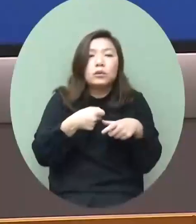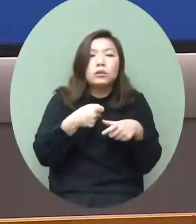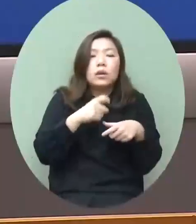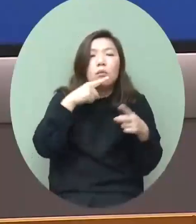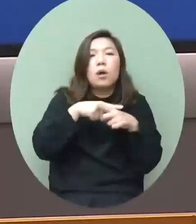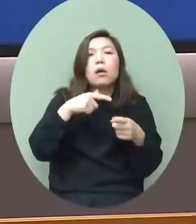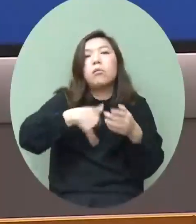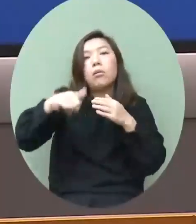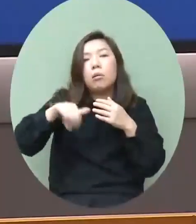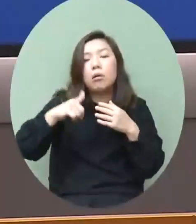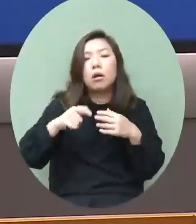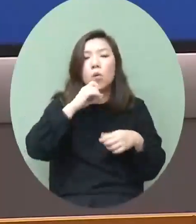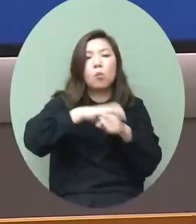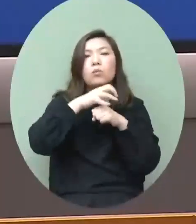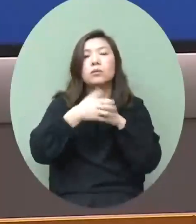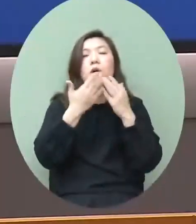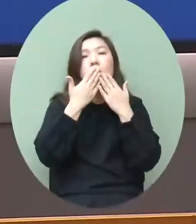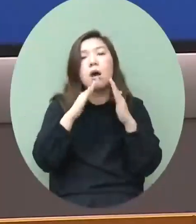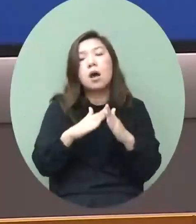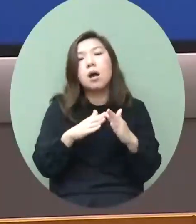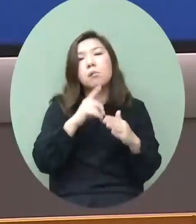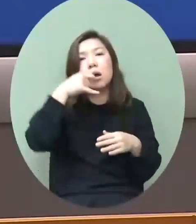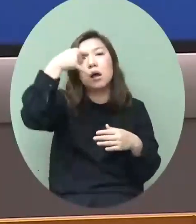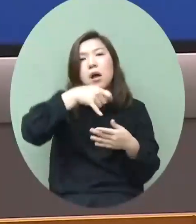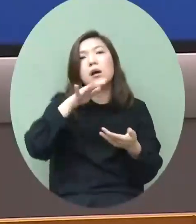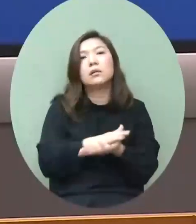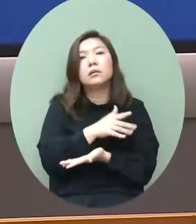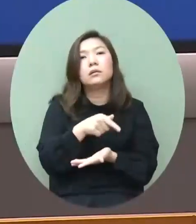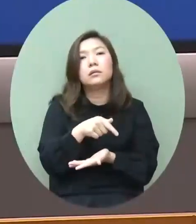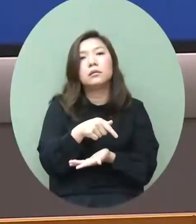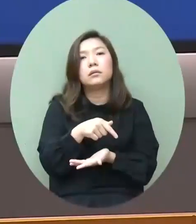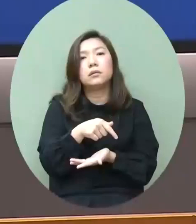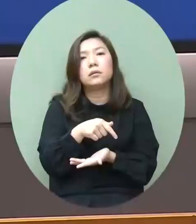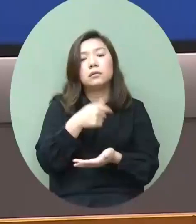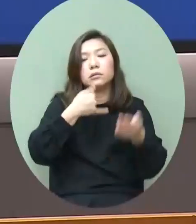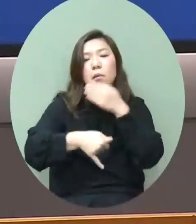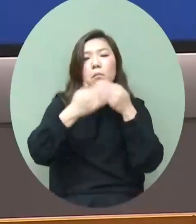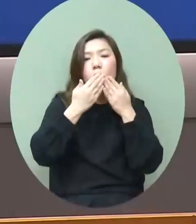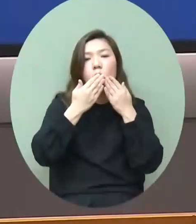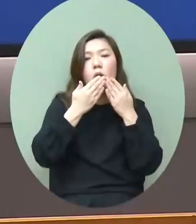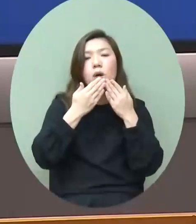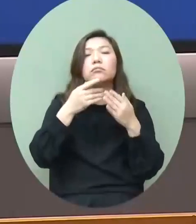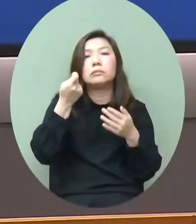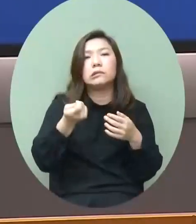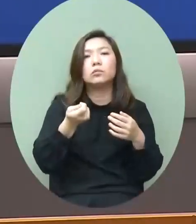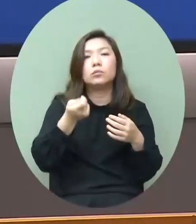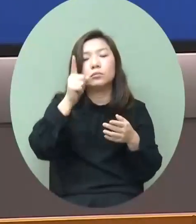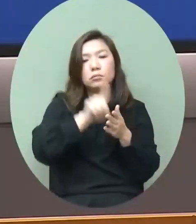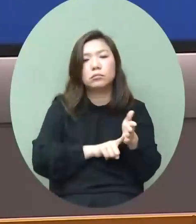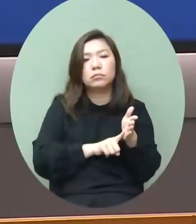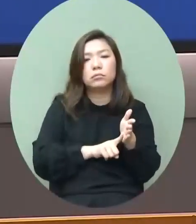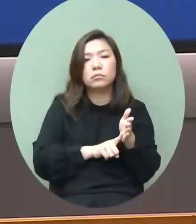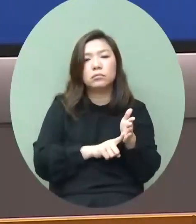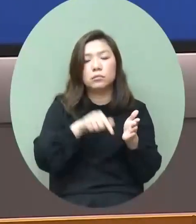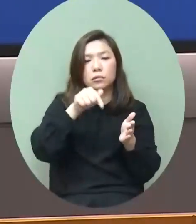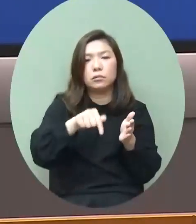些人有些國際學校告訴我下一個學年入學的學生會少了這些都是作